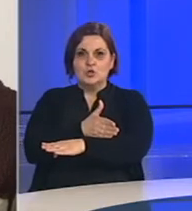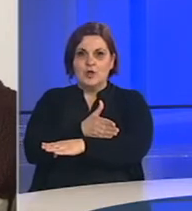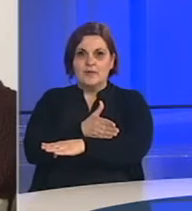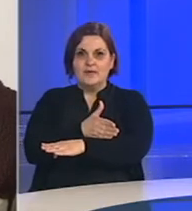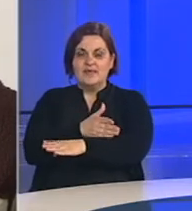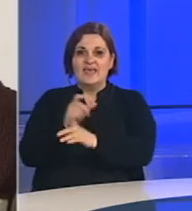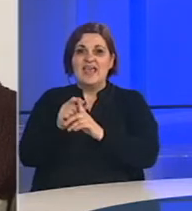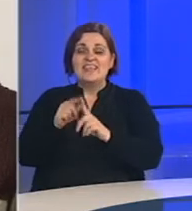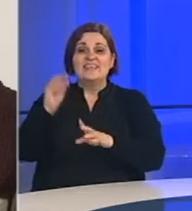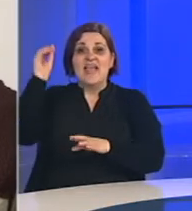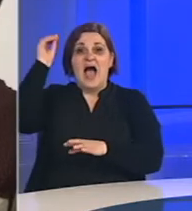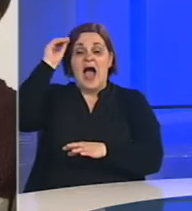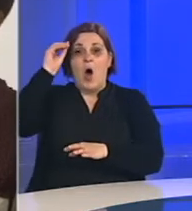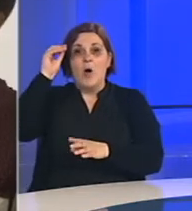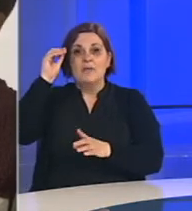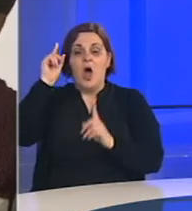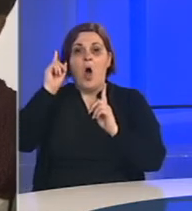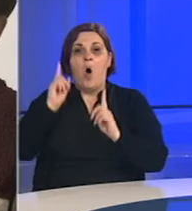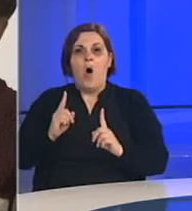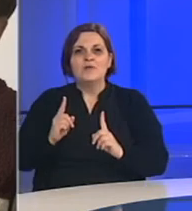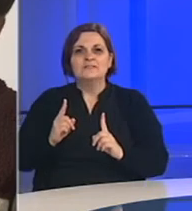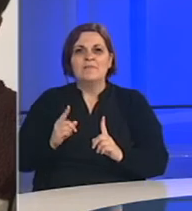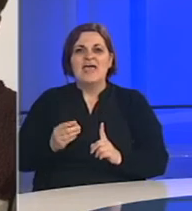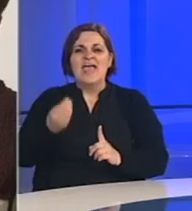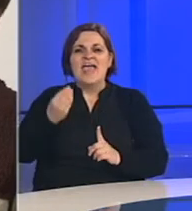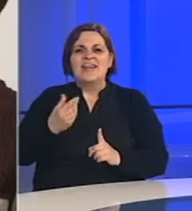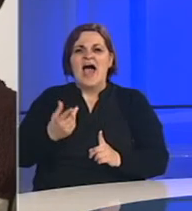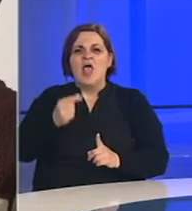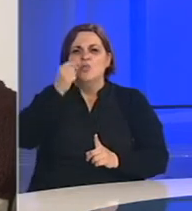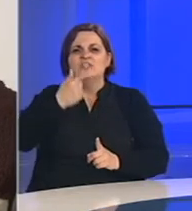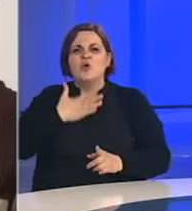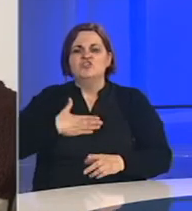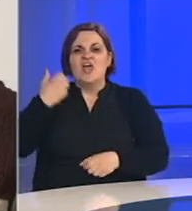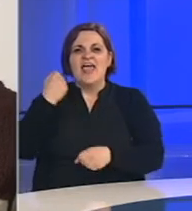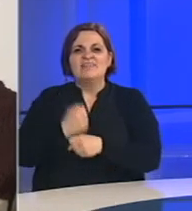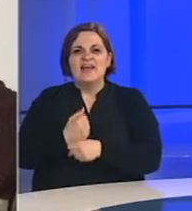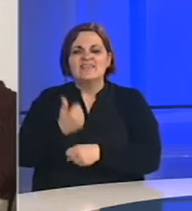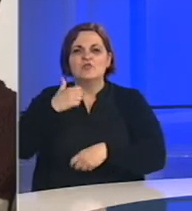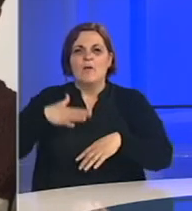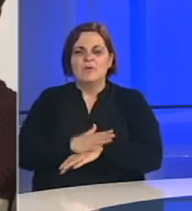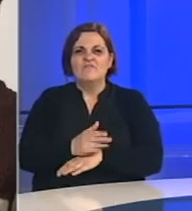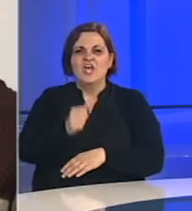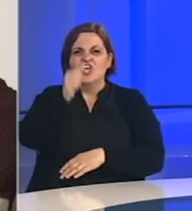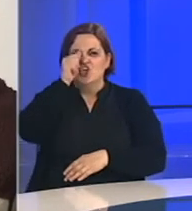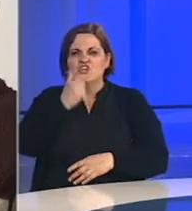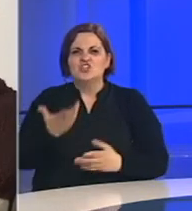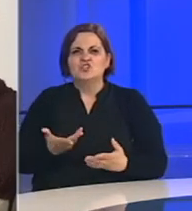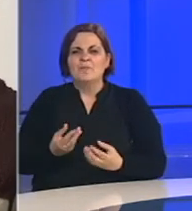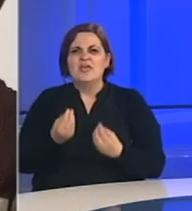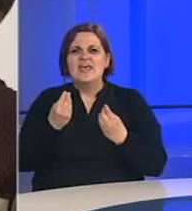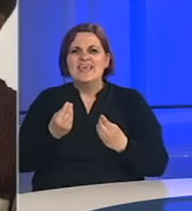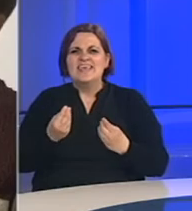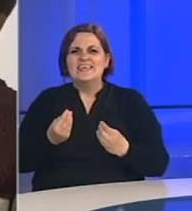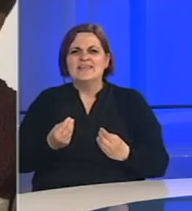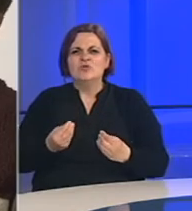da je obrazovanje opstalo na entuzijazmu nastavnika i na ono što što Dejan Ilić naziva jednom